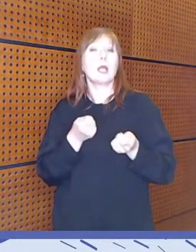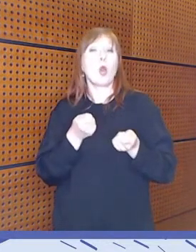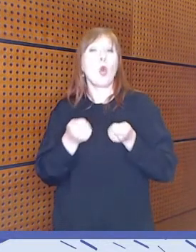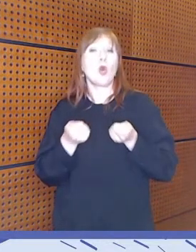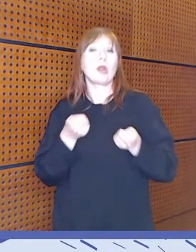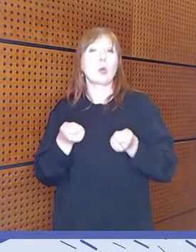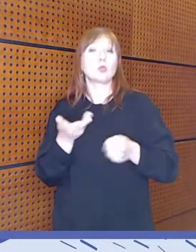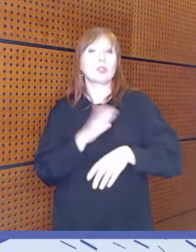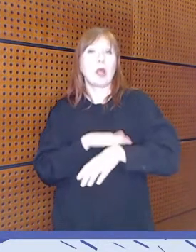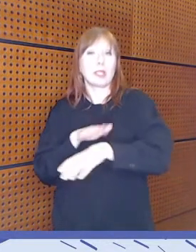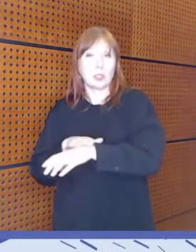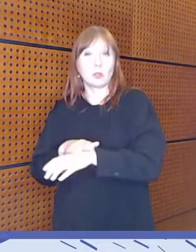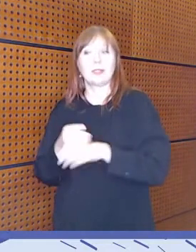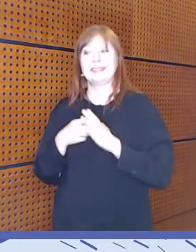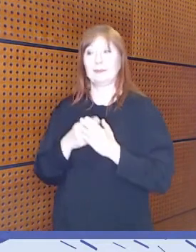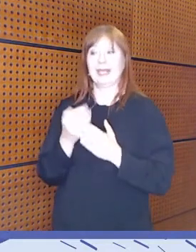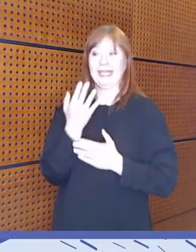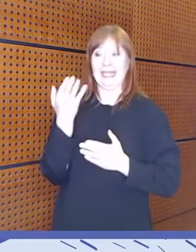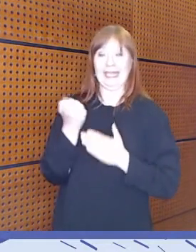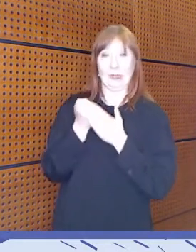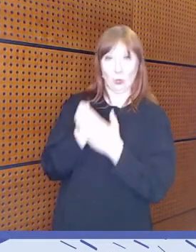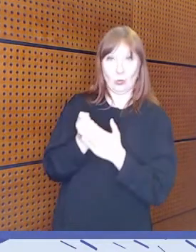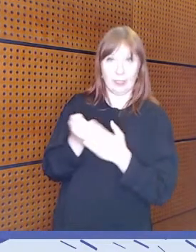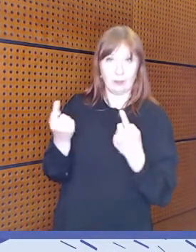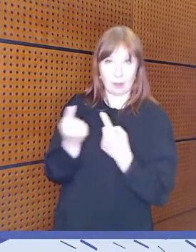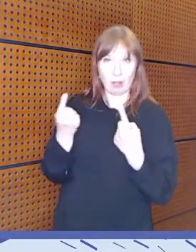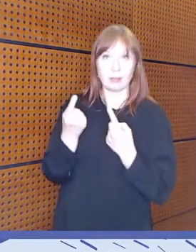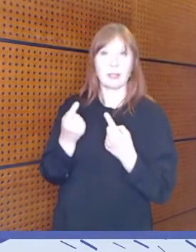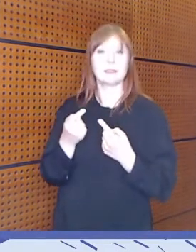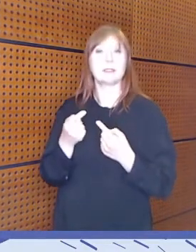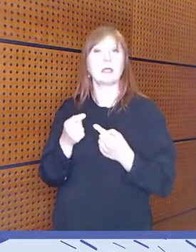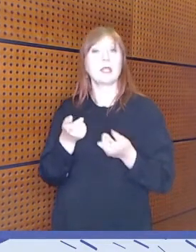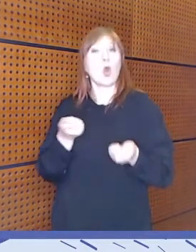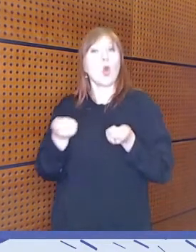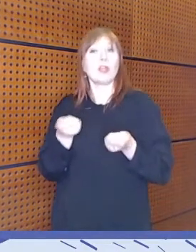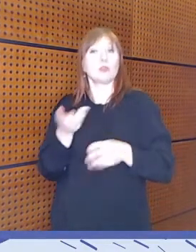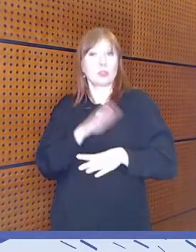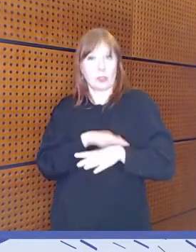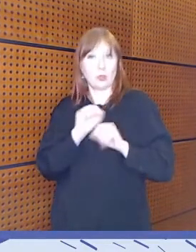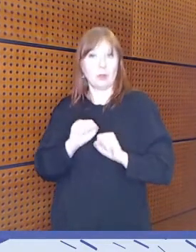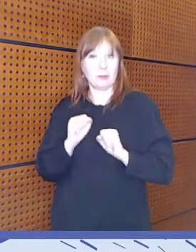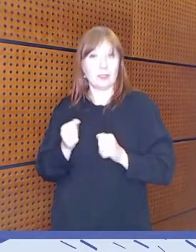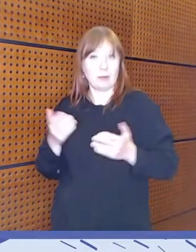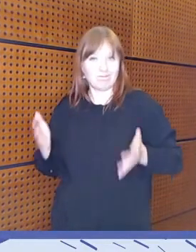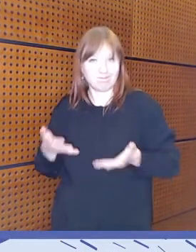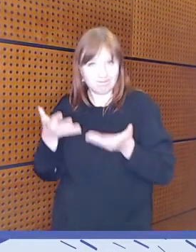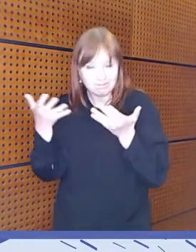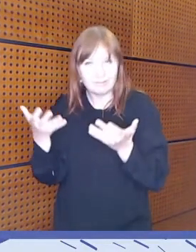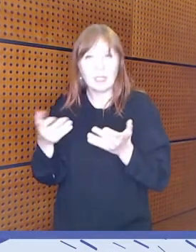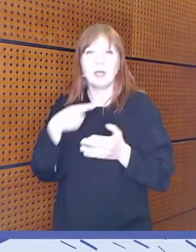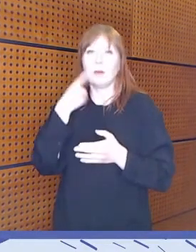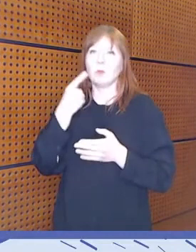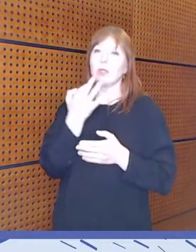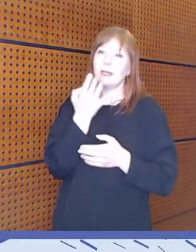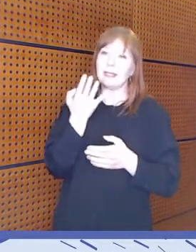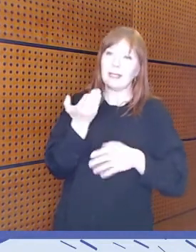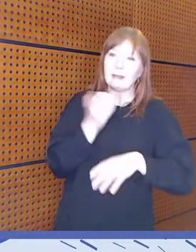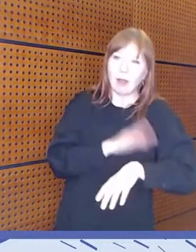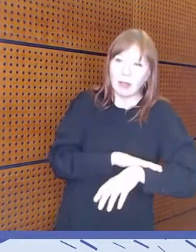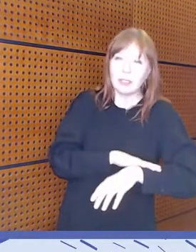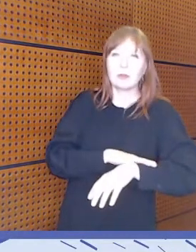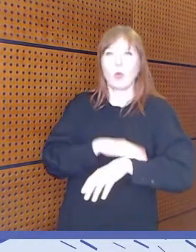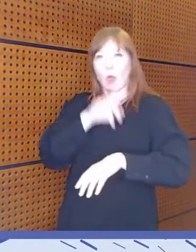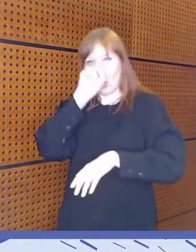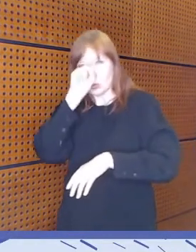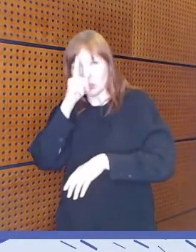tilanteissa olisi mielestäni tosi tärkeä vahvistaa. Mä näen niin, että me puhutaan paljon digitukijuudesta, digitaidoista ja tämän tyyppisestä, mutta kun